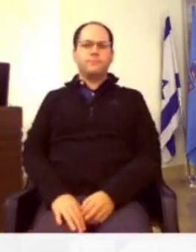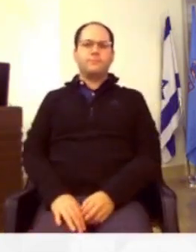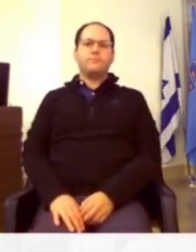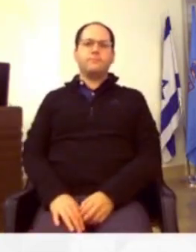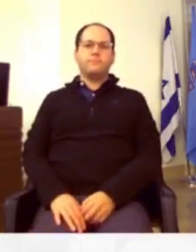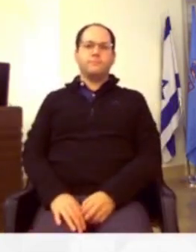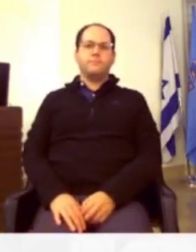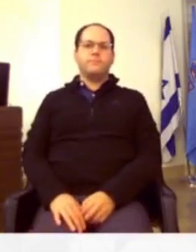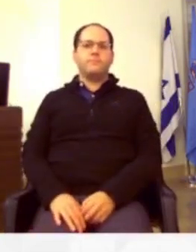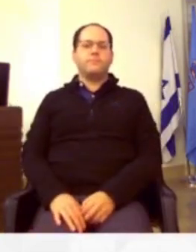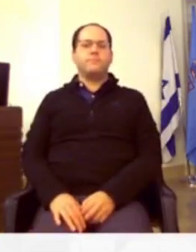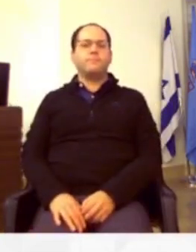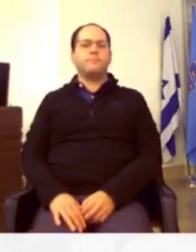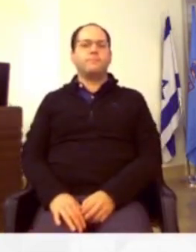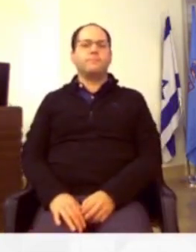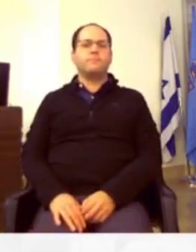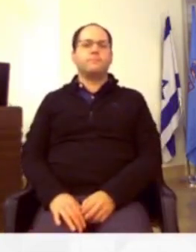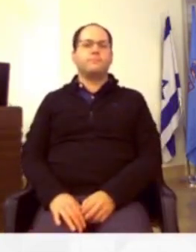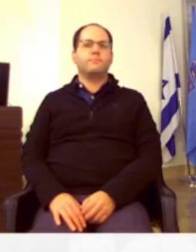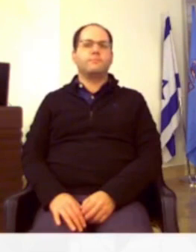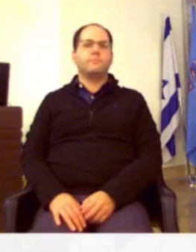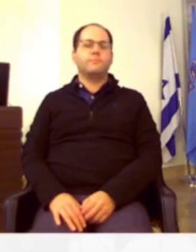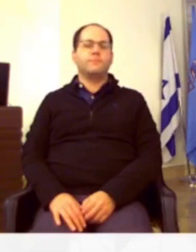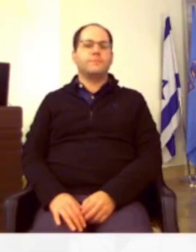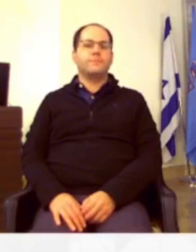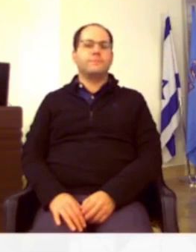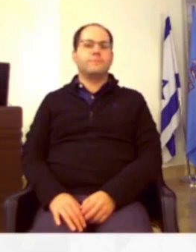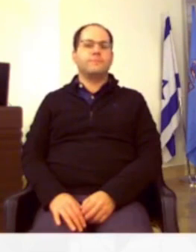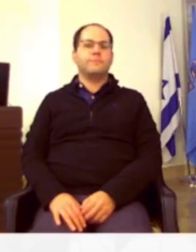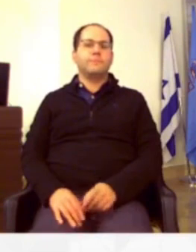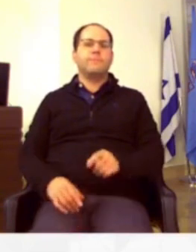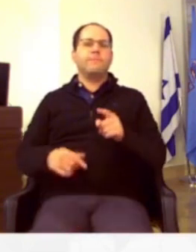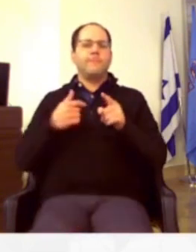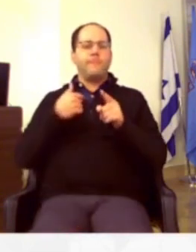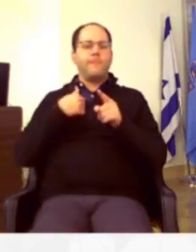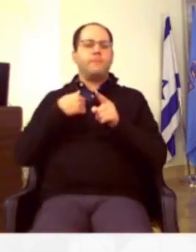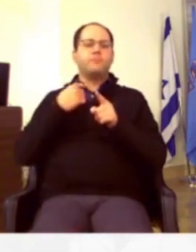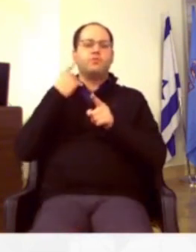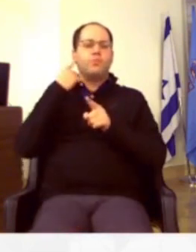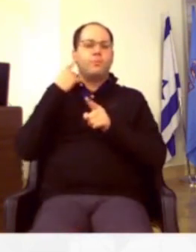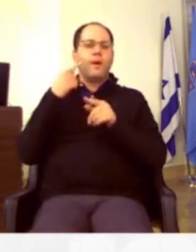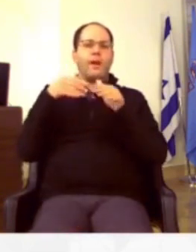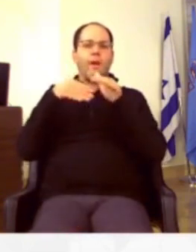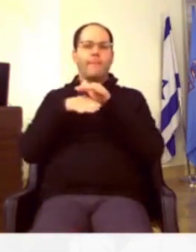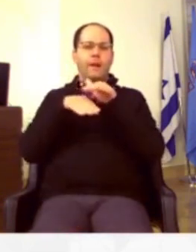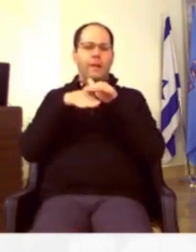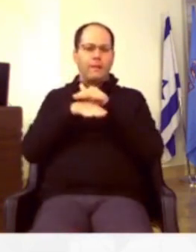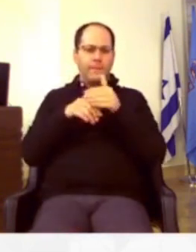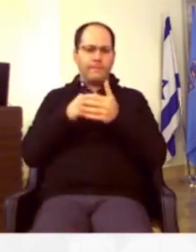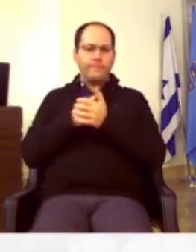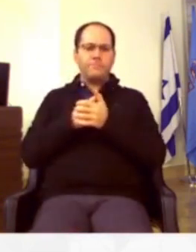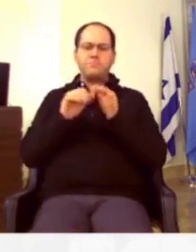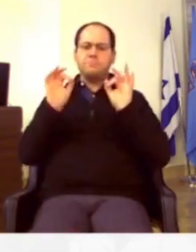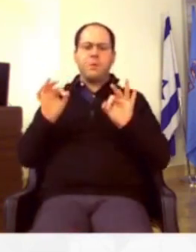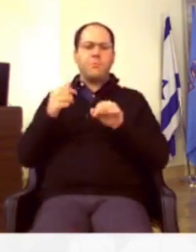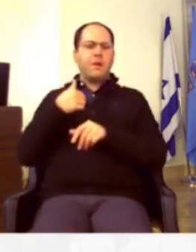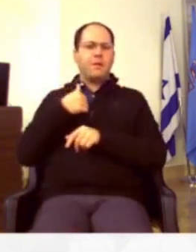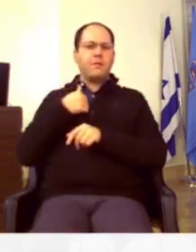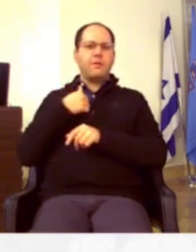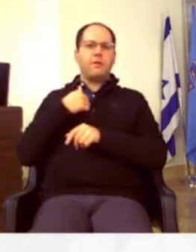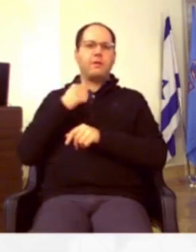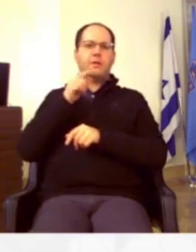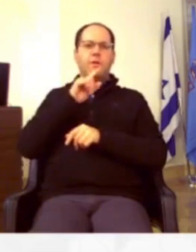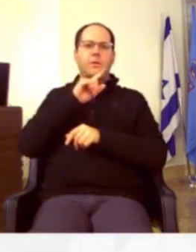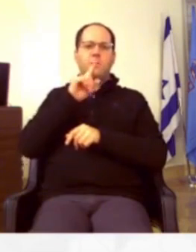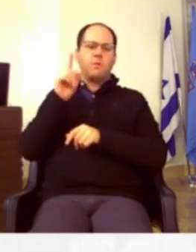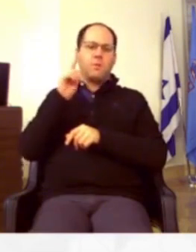בבקשה. אפשר לפתוח את זה, בבקשה? פתוח. פתוח? אני שומע על המקלטים, ובאמת אני